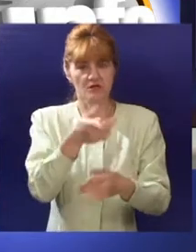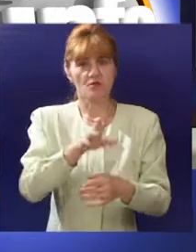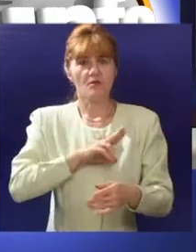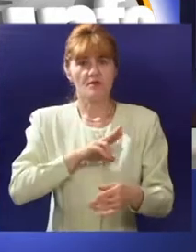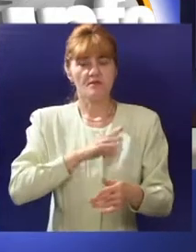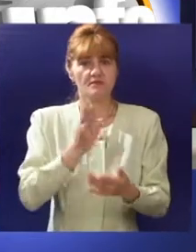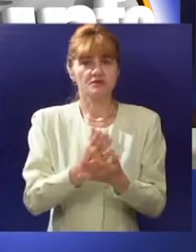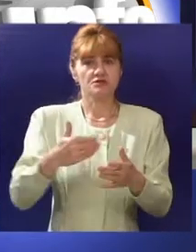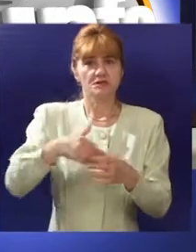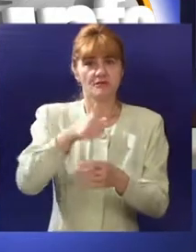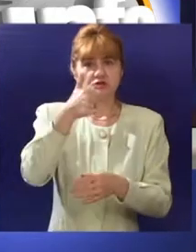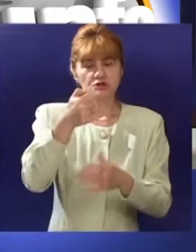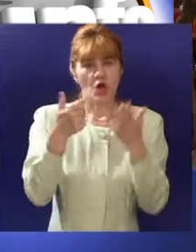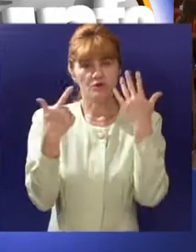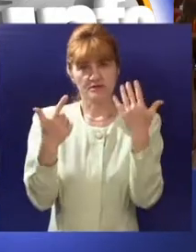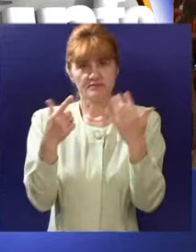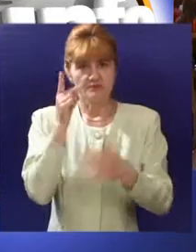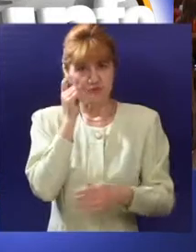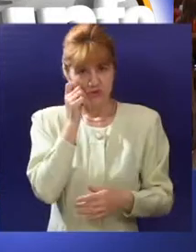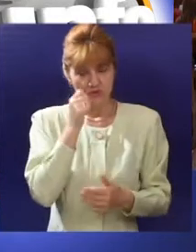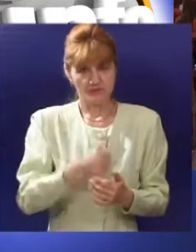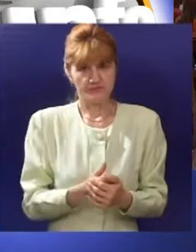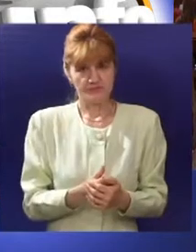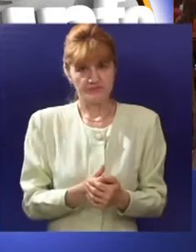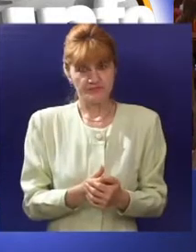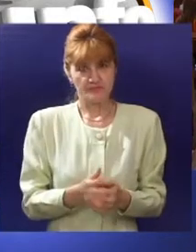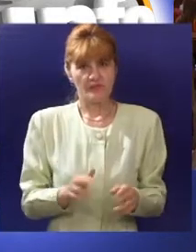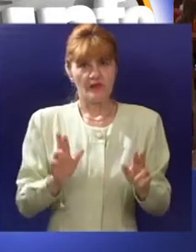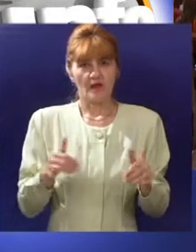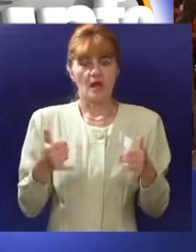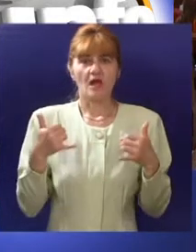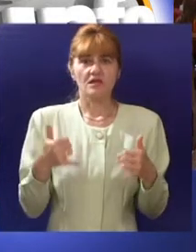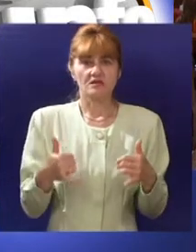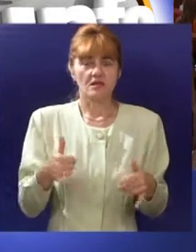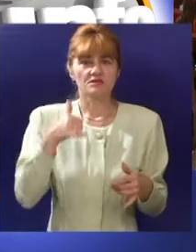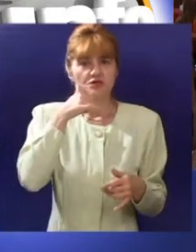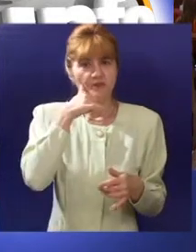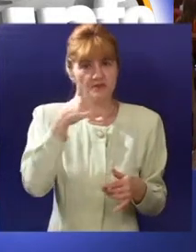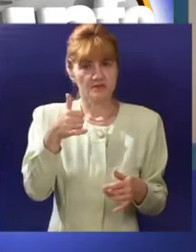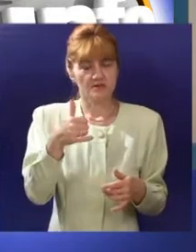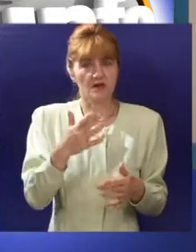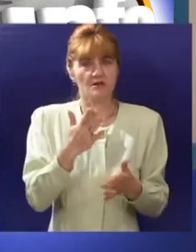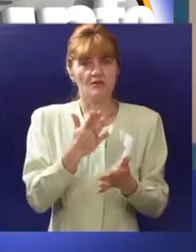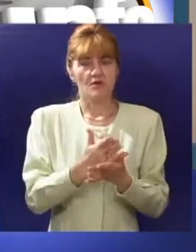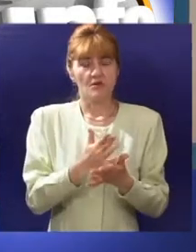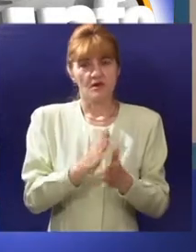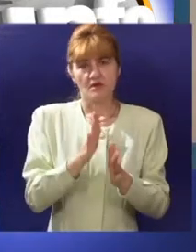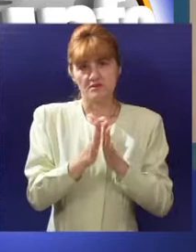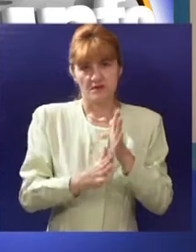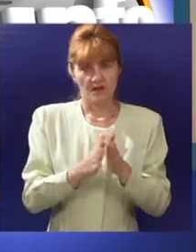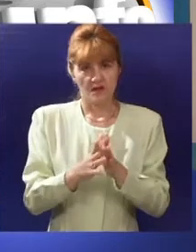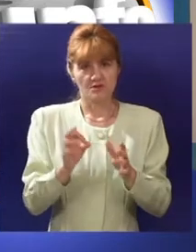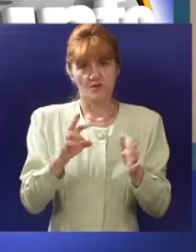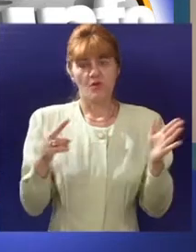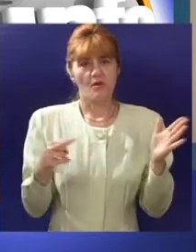zaposliti 170 radnika. Kako je najavljeno na današnjem EPS Siemens danu u Subotici posvećenom ulozi